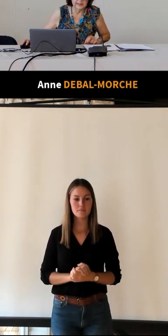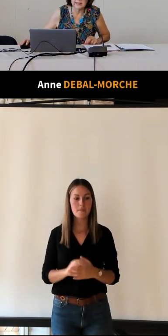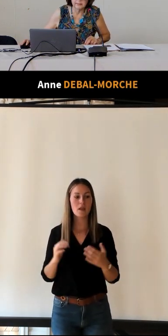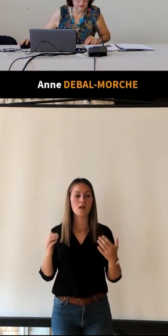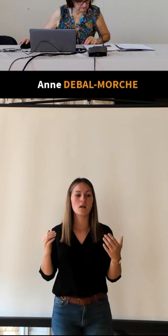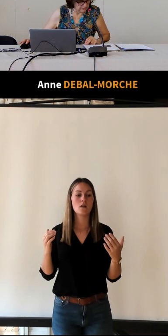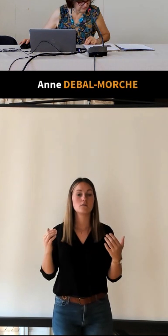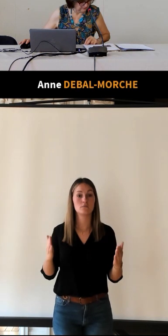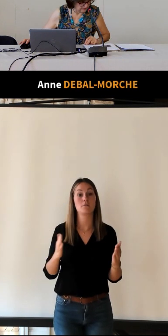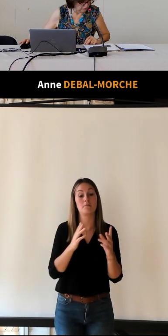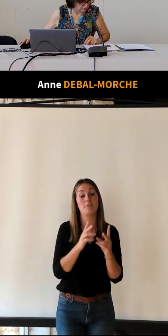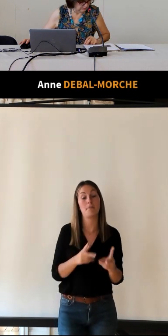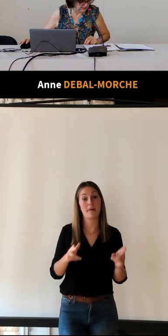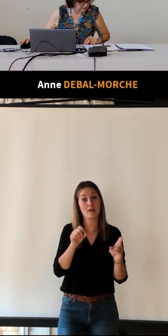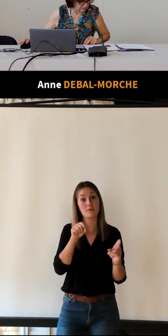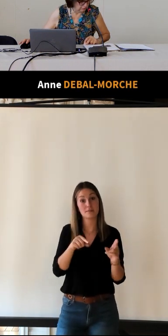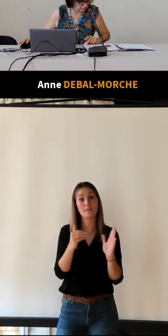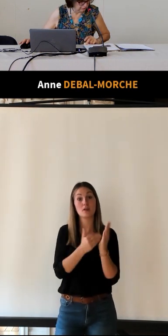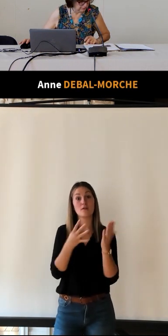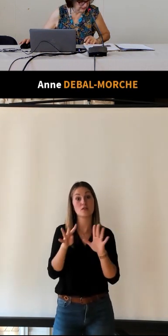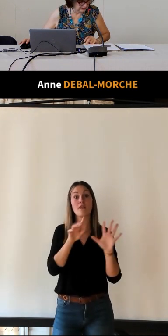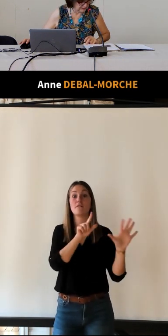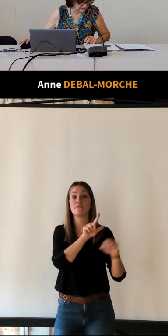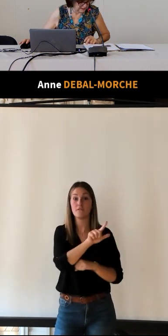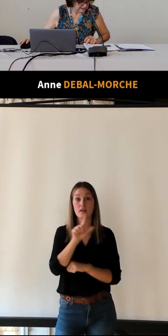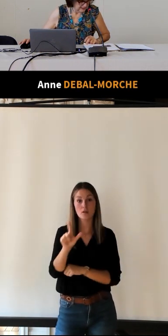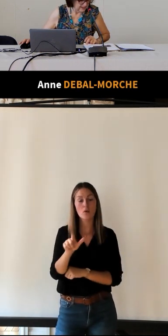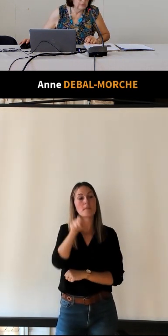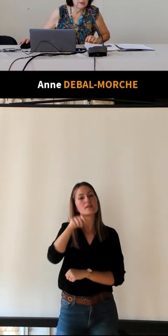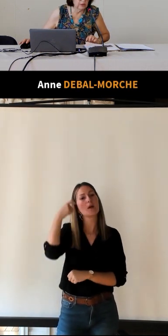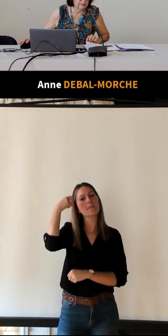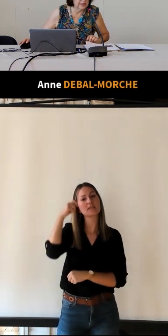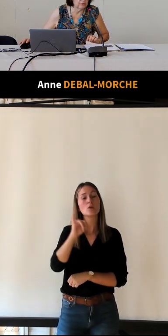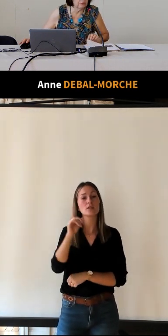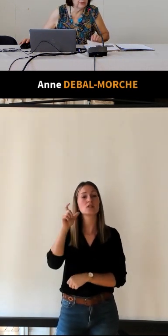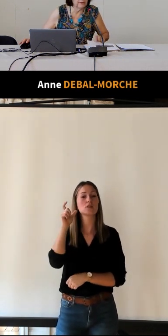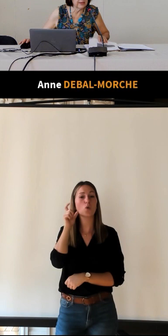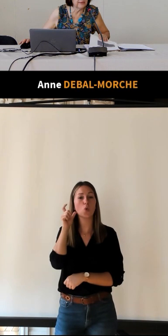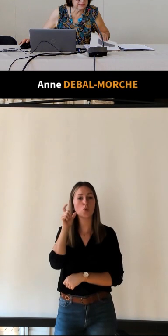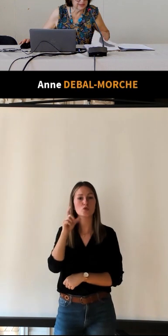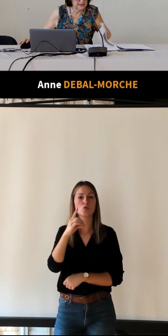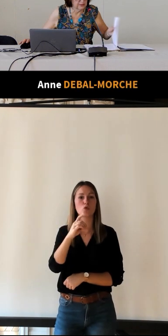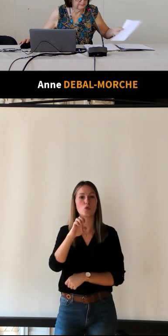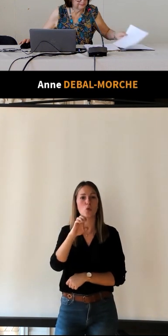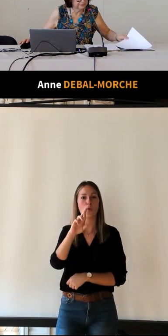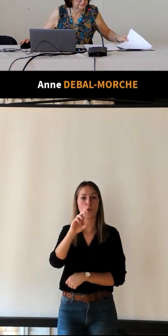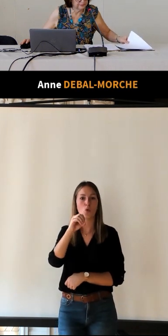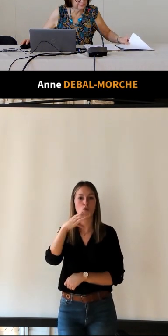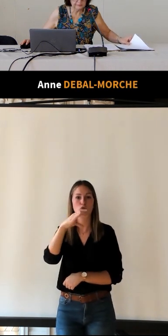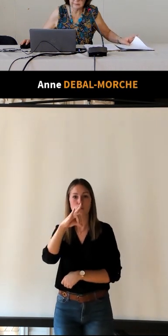Donc, à cette époque, en 1922, le président est le comte de Rochasse et Louis de Grandmaison lui devient vice-président.